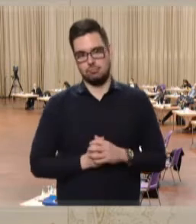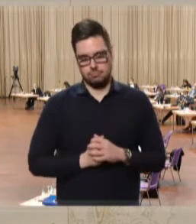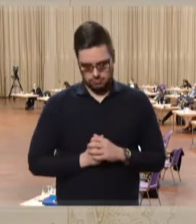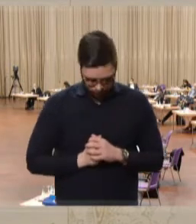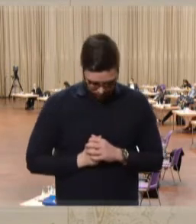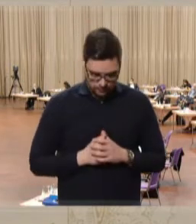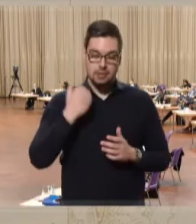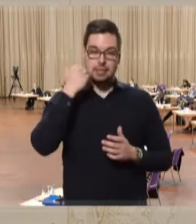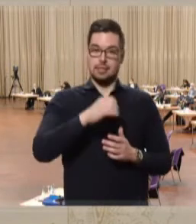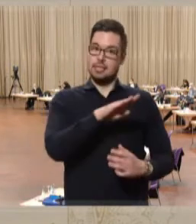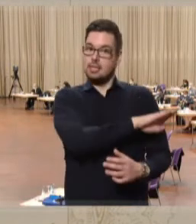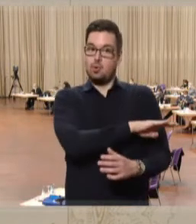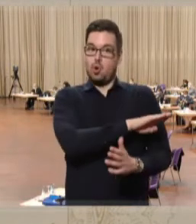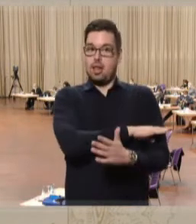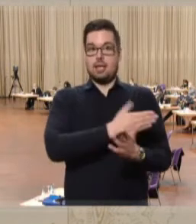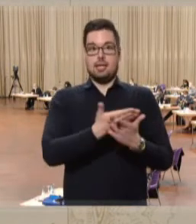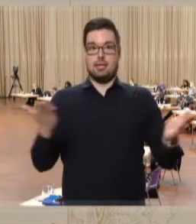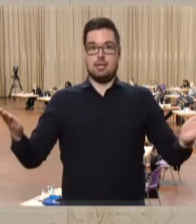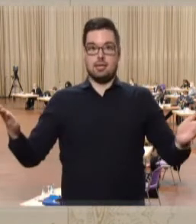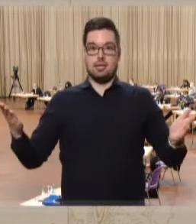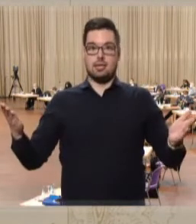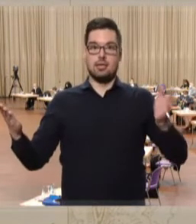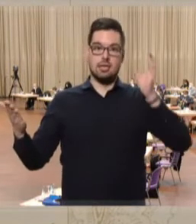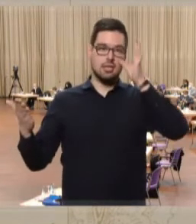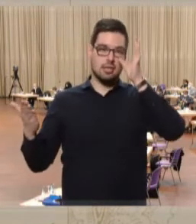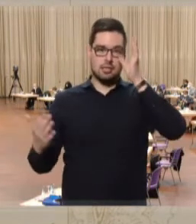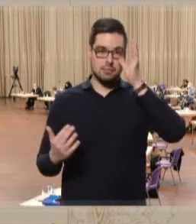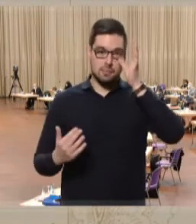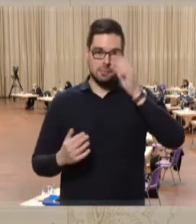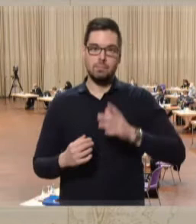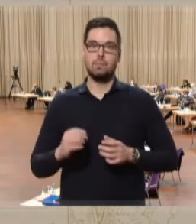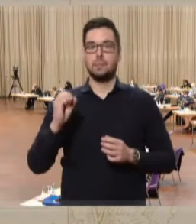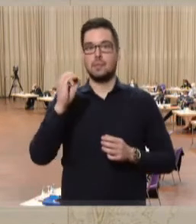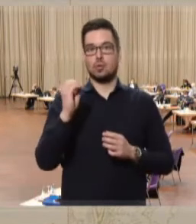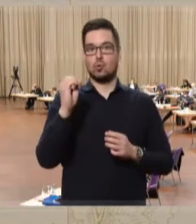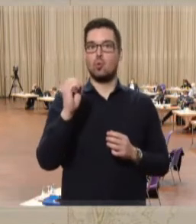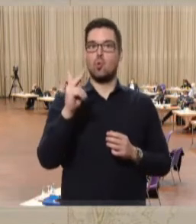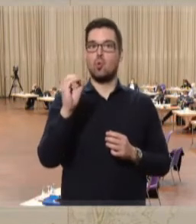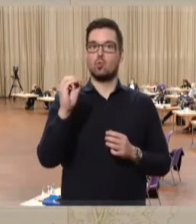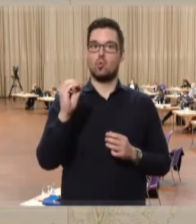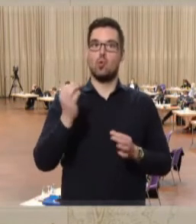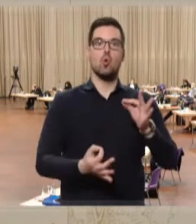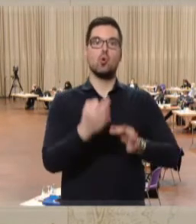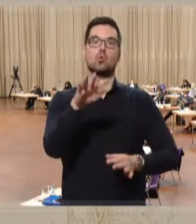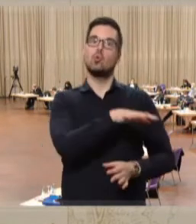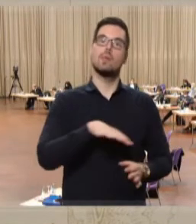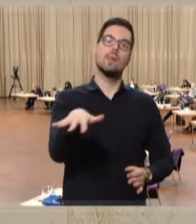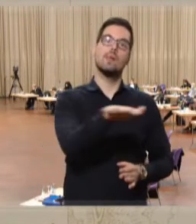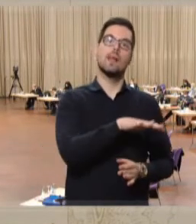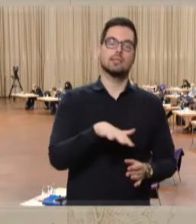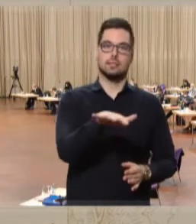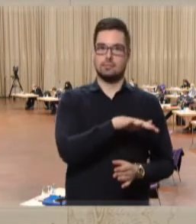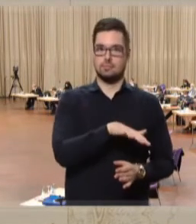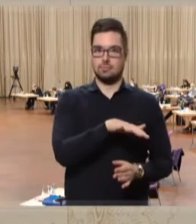Liebe Kolleginnen und Kollegen, die als höchstwertige ökologische Grünlandflächen mit der Bezeichnung FFH